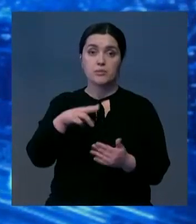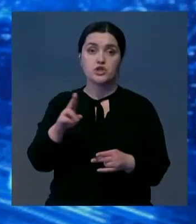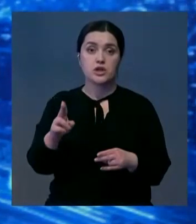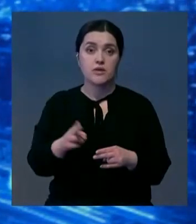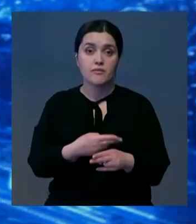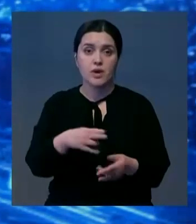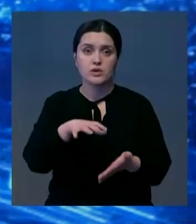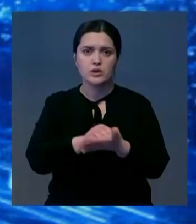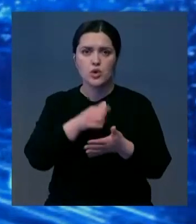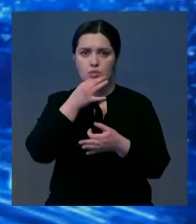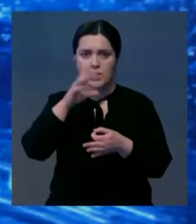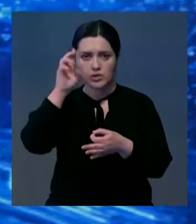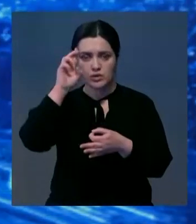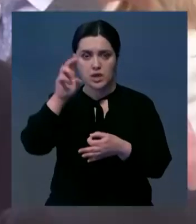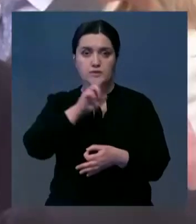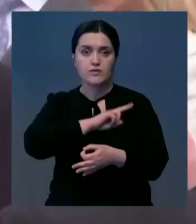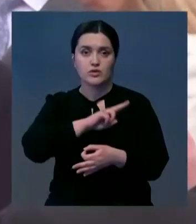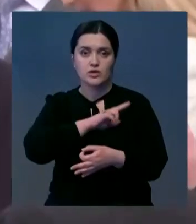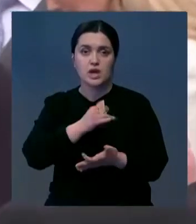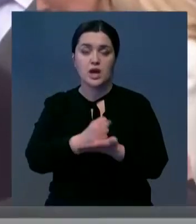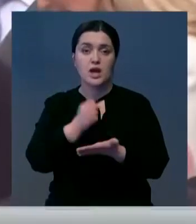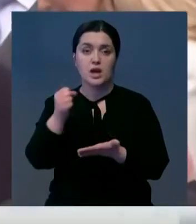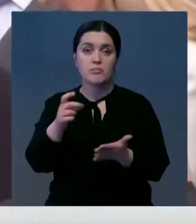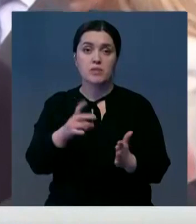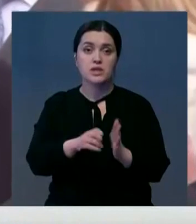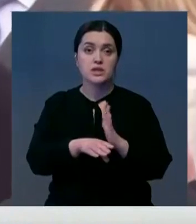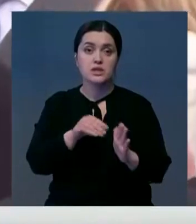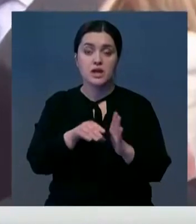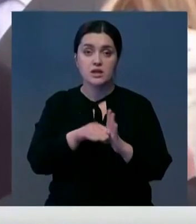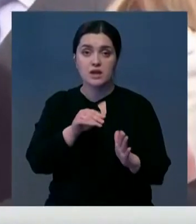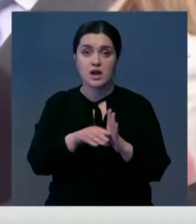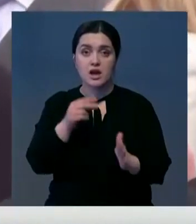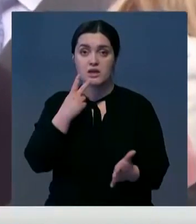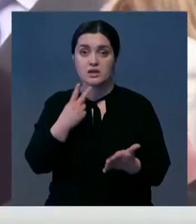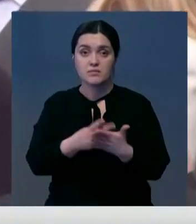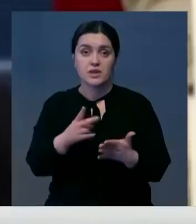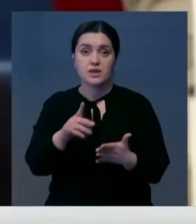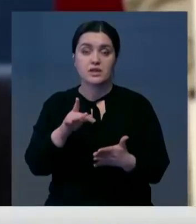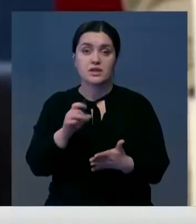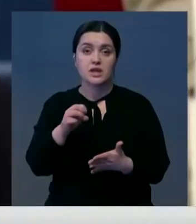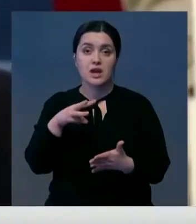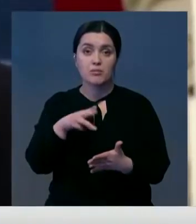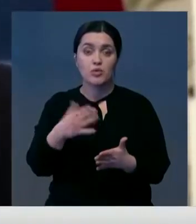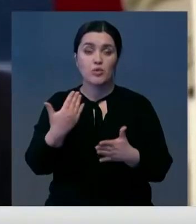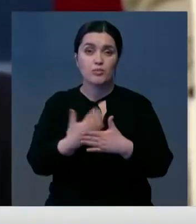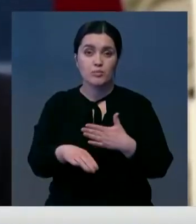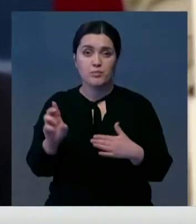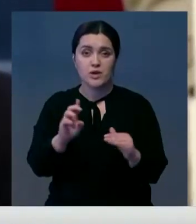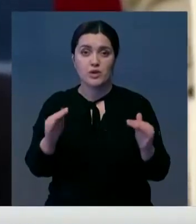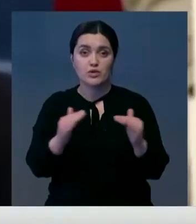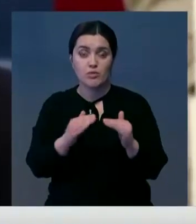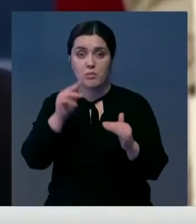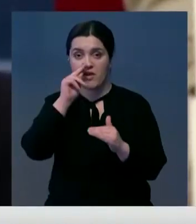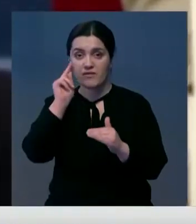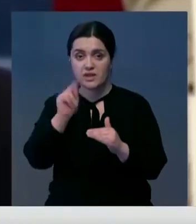Трамп лишится возможности занимать любые государственные должности и баллотироваться на выборы. Несмотря на то, что Трамп уже покинул Белый дом,